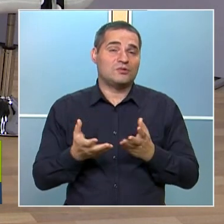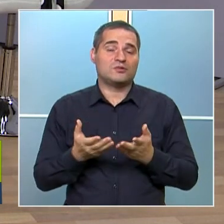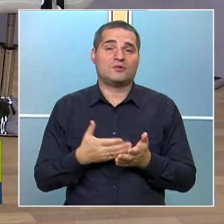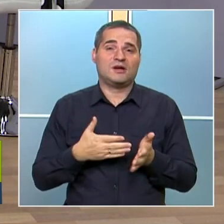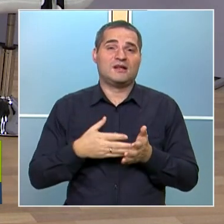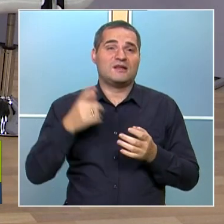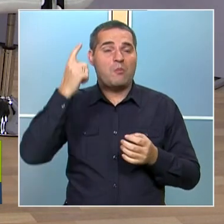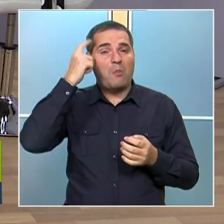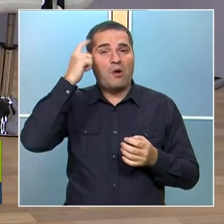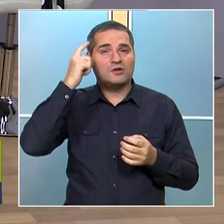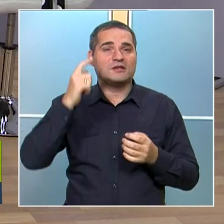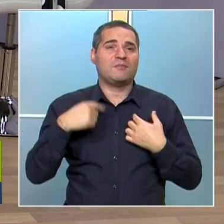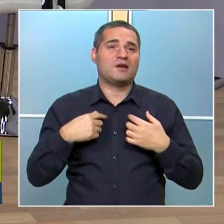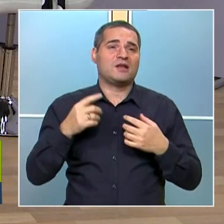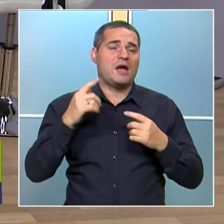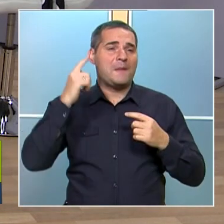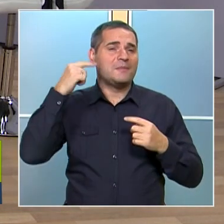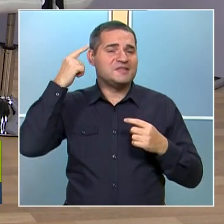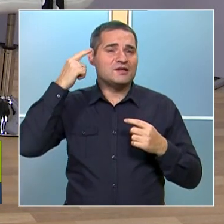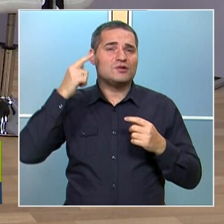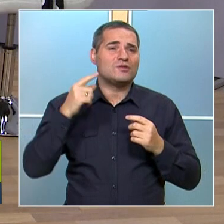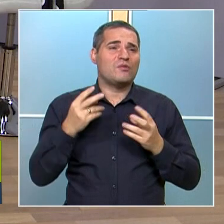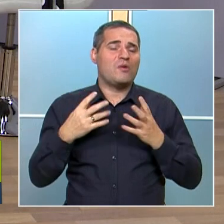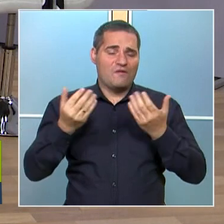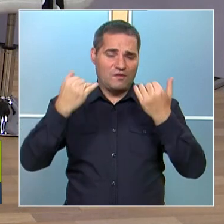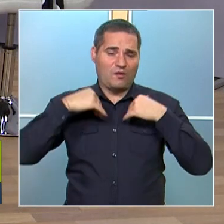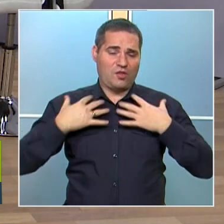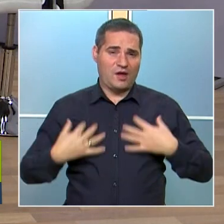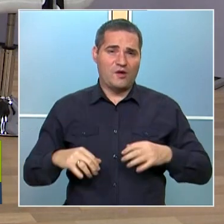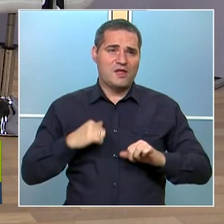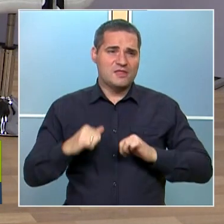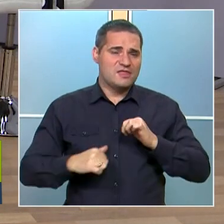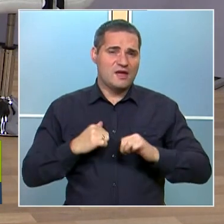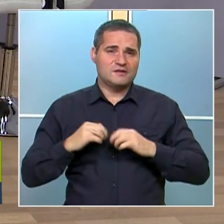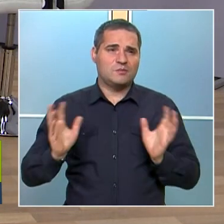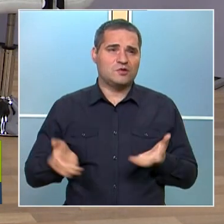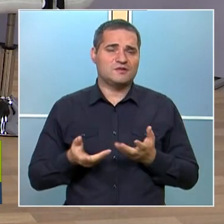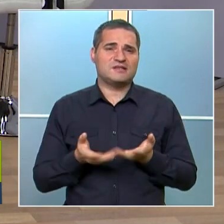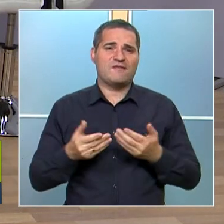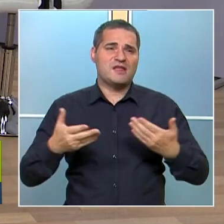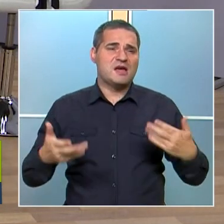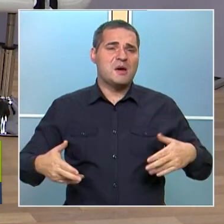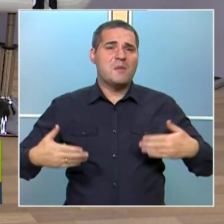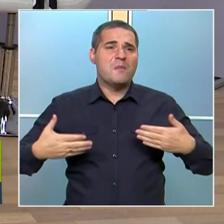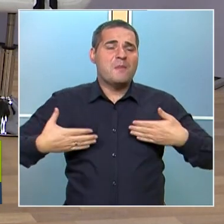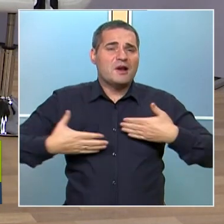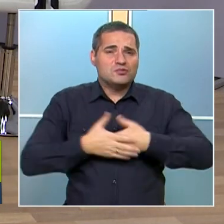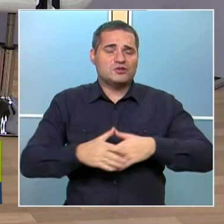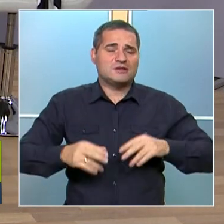на мозъка и на нашето психическо състояние върху тялото ни. Нервни са. Дори започват да стават през нощта. да